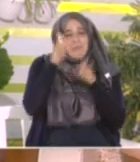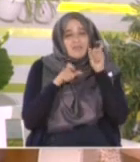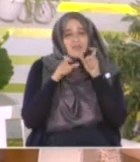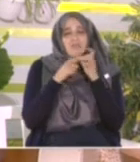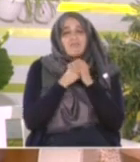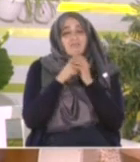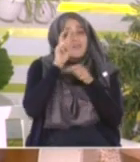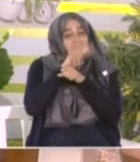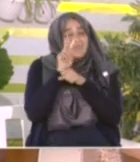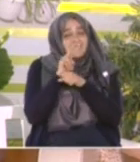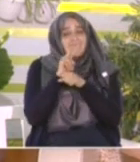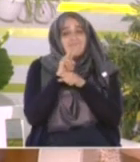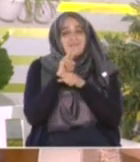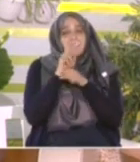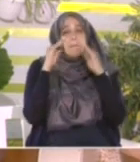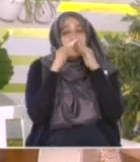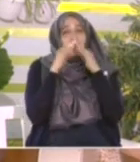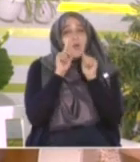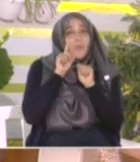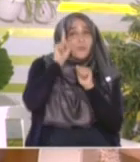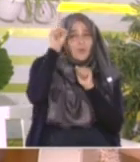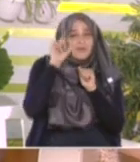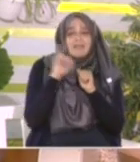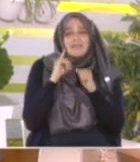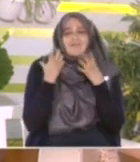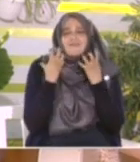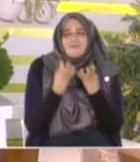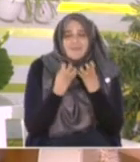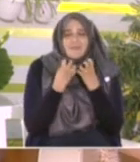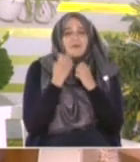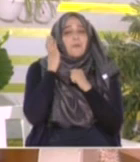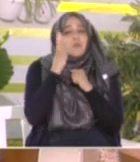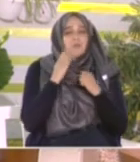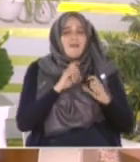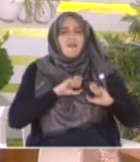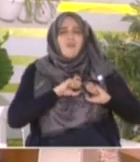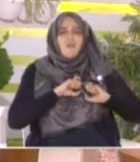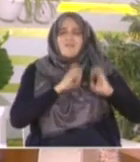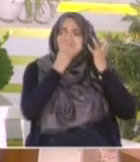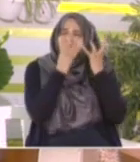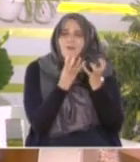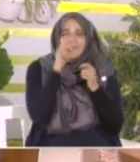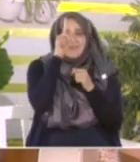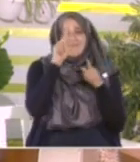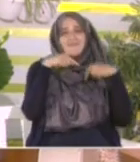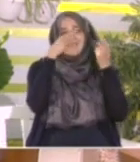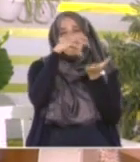قبل زوار بيت الله و من تتشوق و تتطلع قلوبهم لهذا البيت